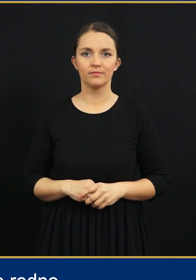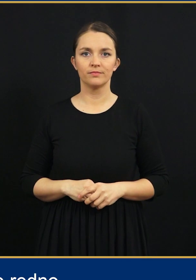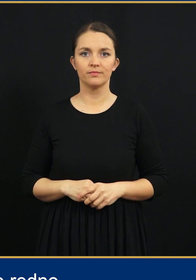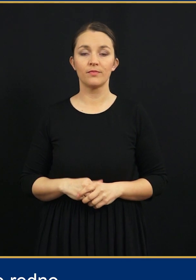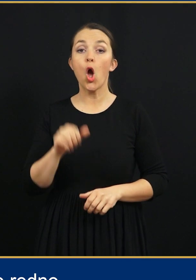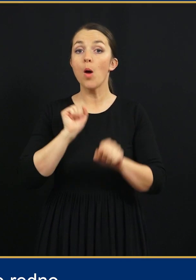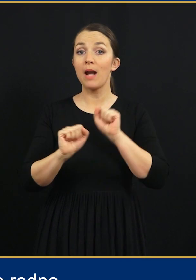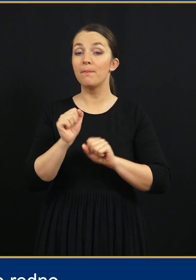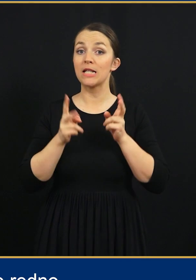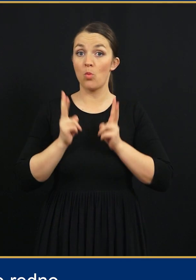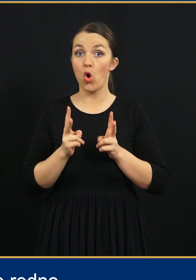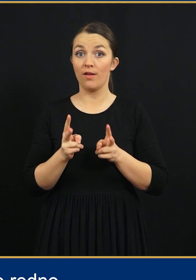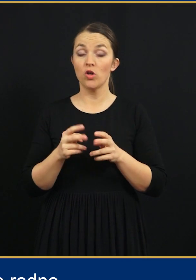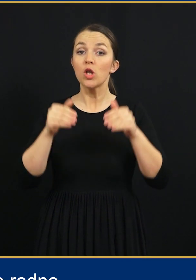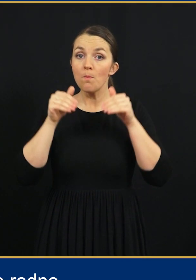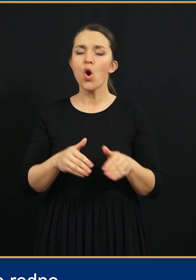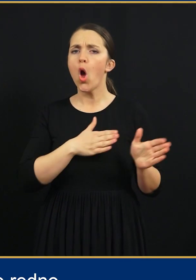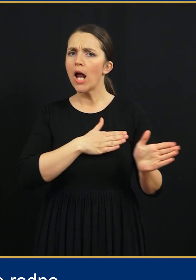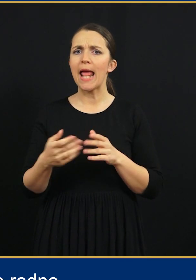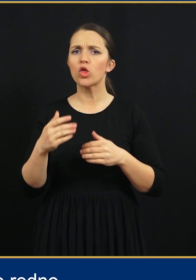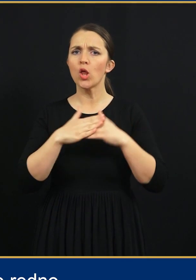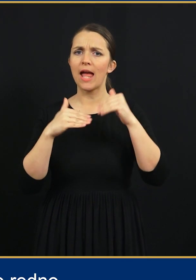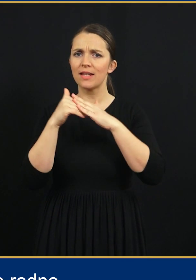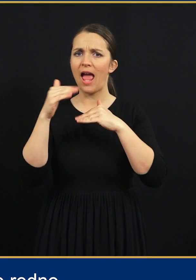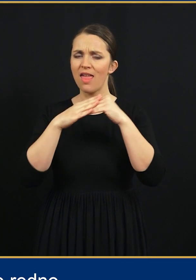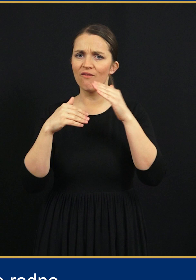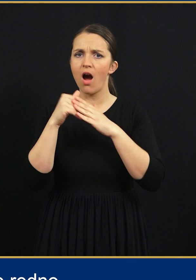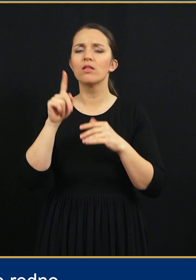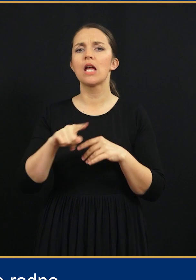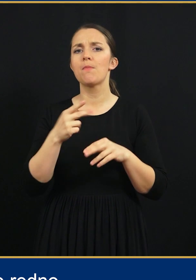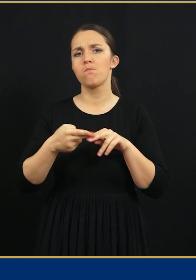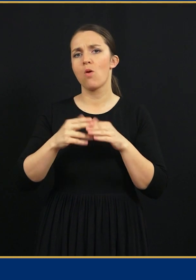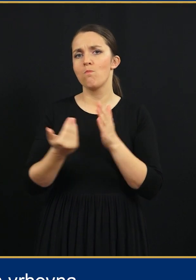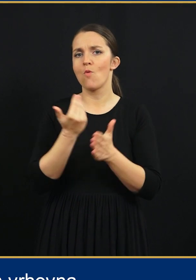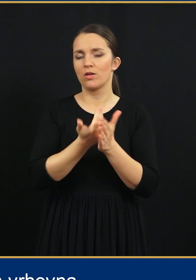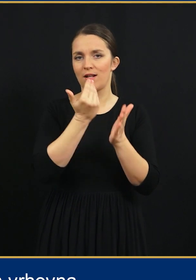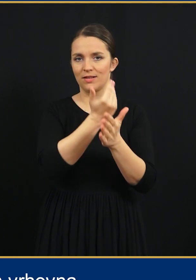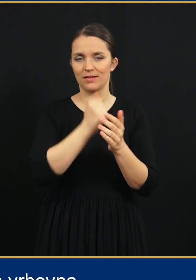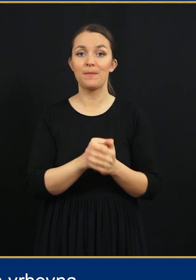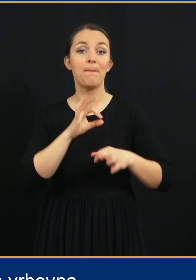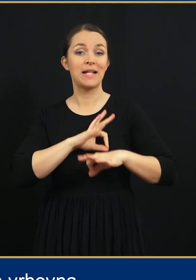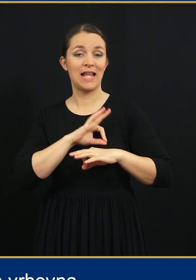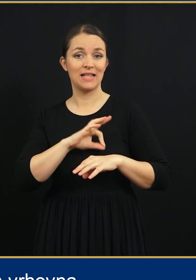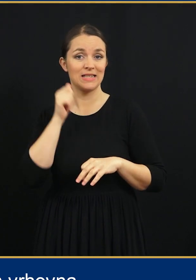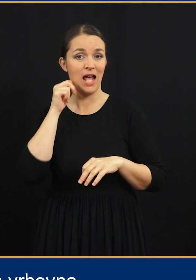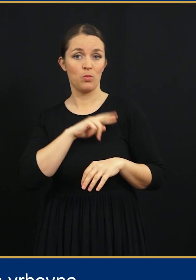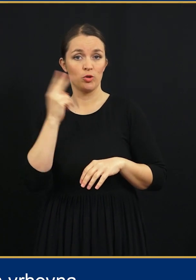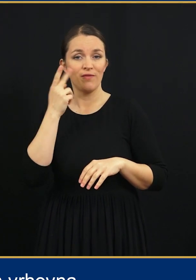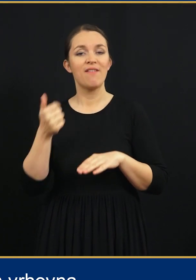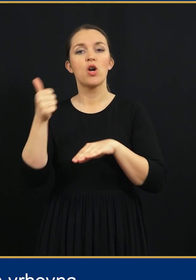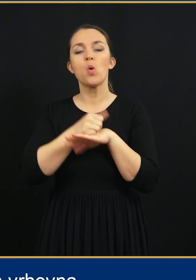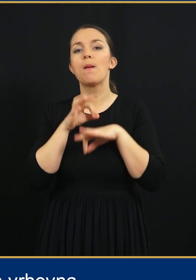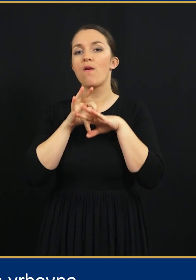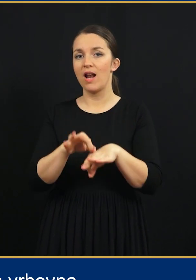Obrambne zmogljivosti se morajo redno nadgrajevati in modernizirati. Predsednica Republike Slovenije in